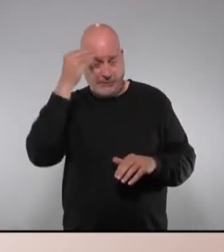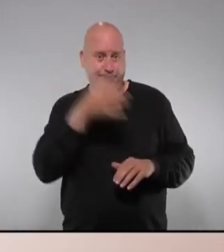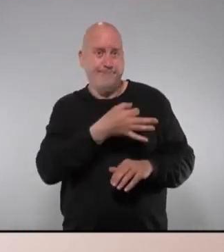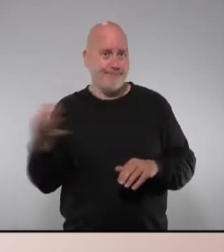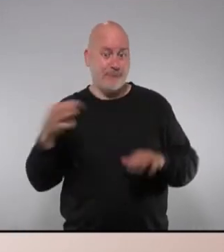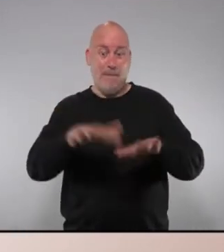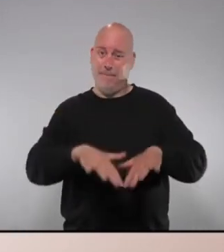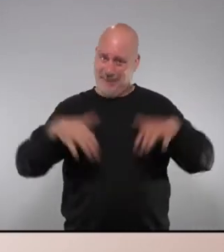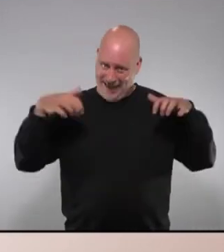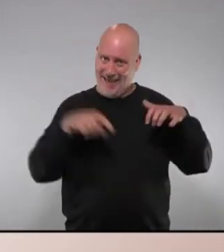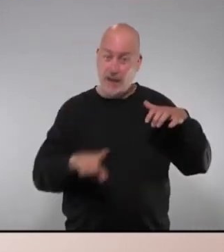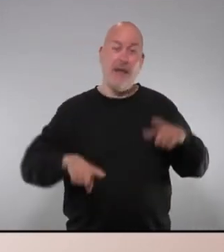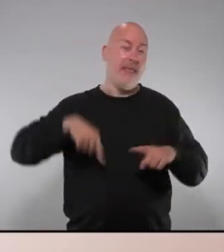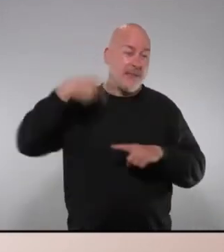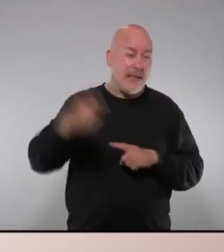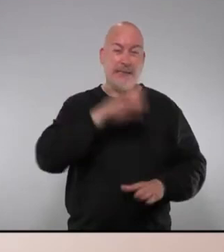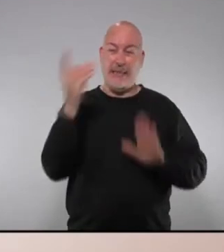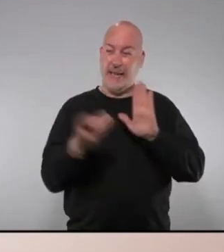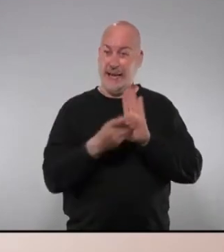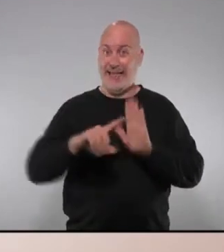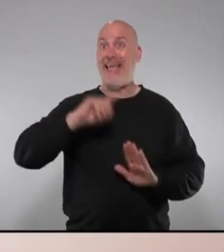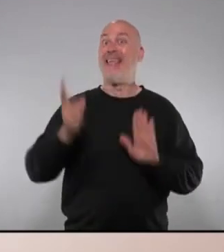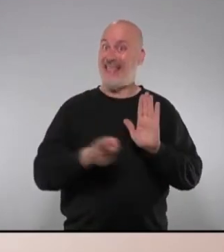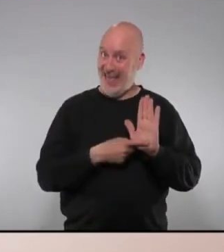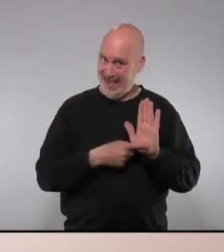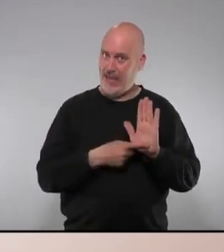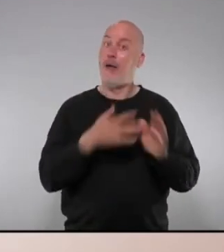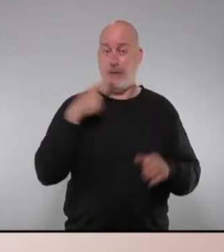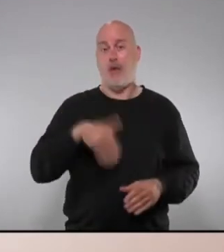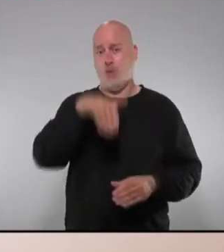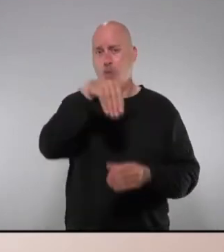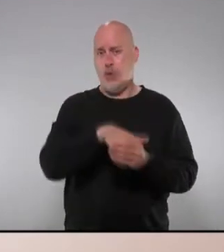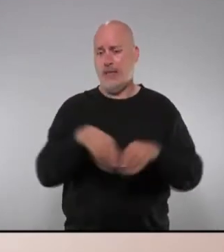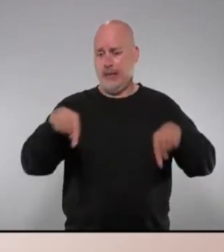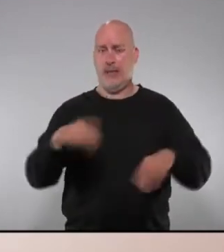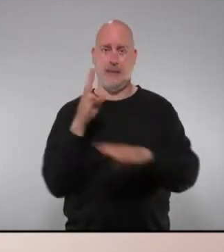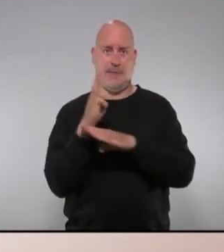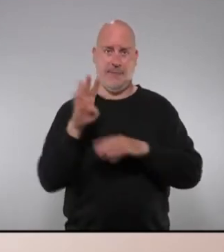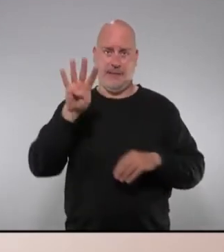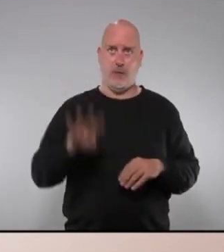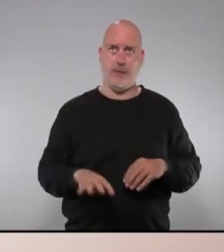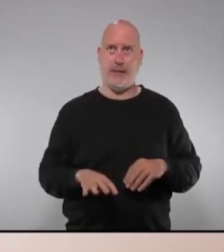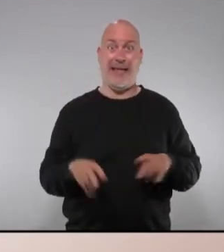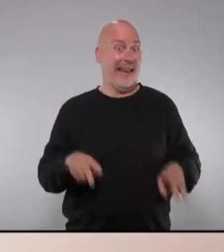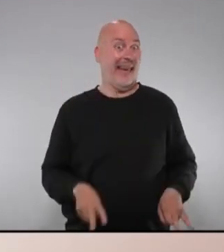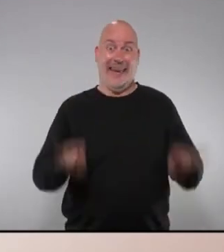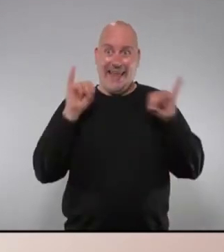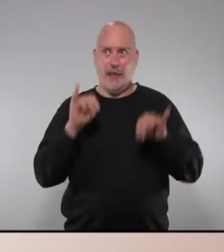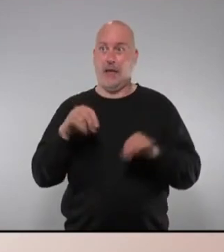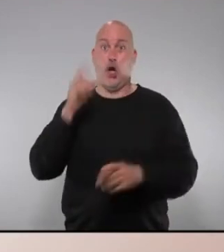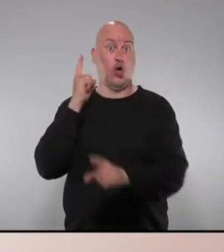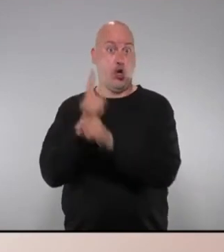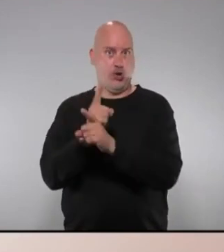ple i que després es van traslladar en un decret llei decret llei que per tant també es va votar en aquest Parlament de Catalunya i no va haver ni un sol vot en contra